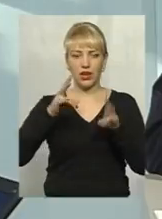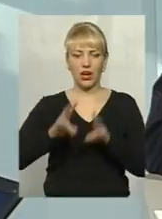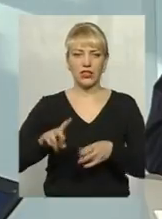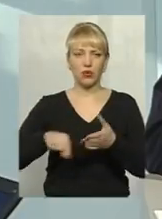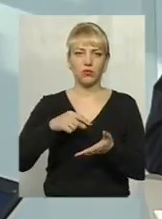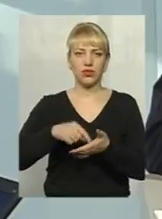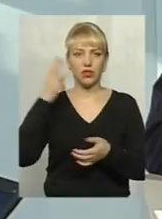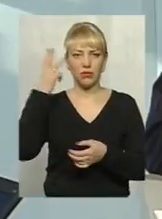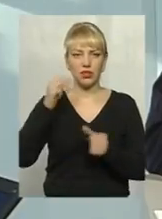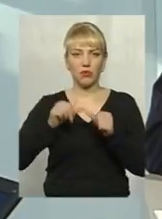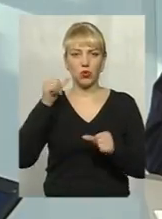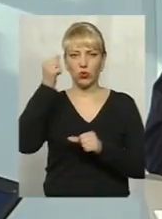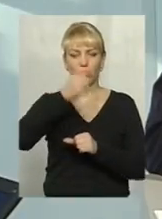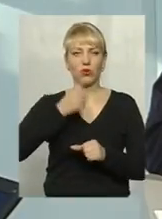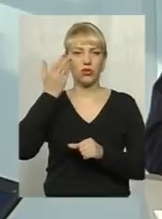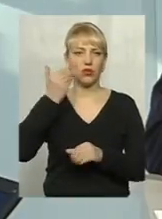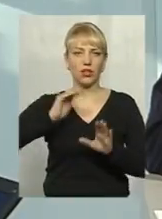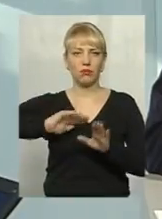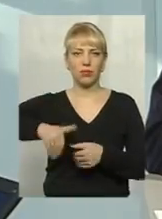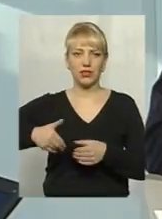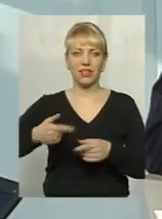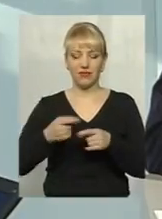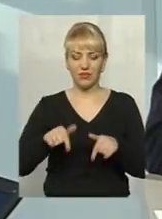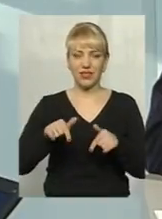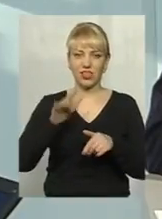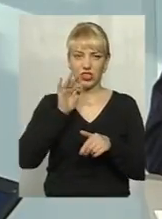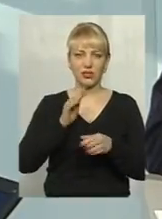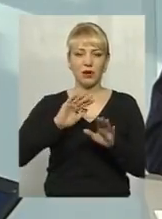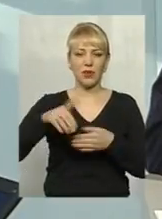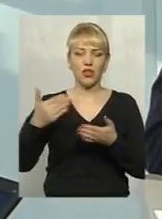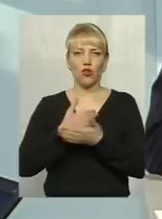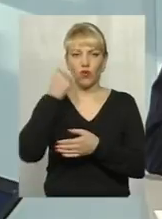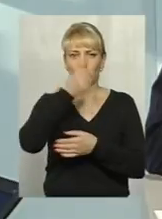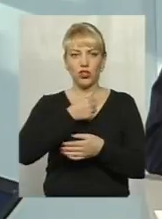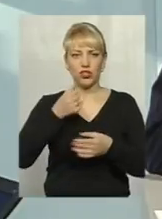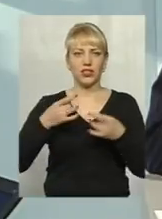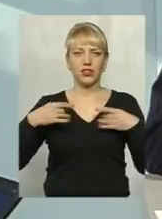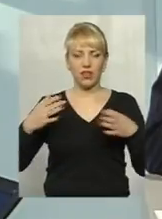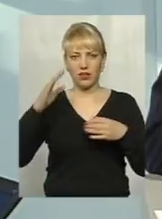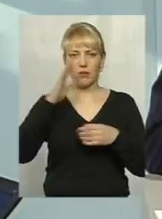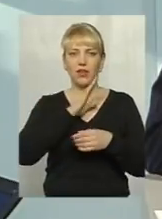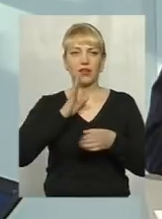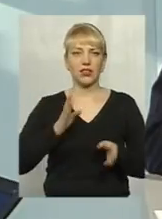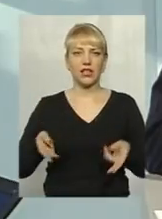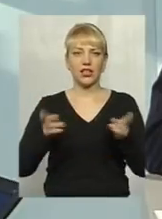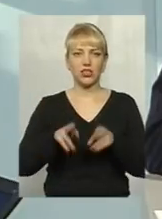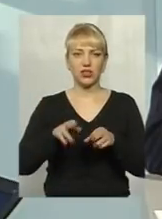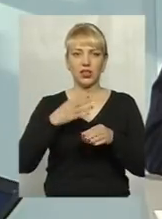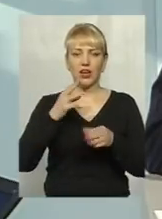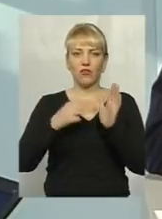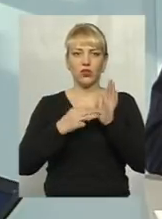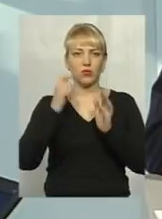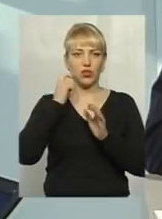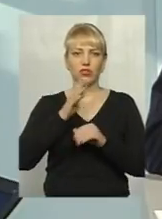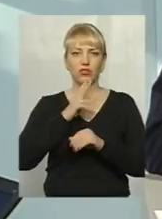Хмельницьку у минулому році, коли після всей самий час, після новорічних свят, батьки залишили вісьмирічну